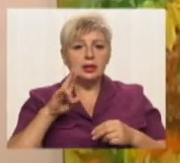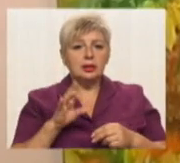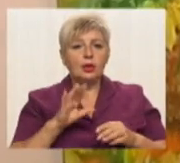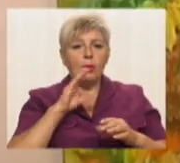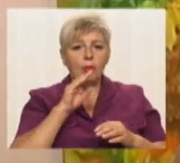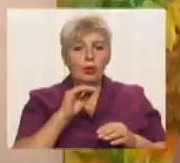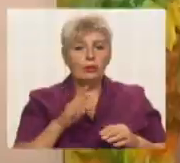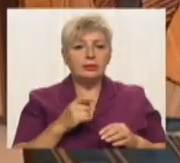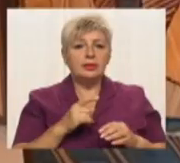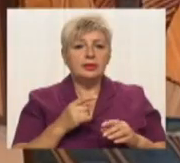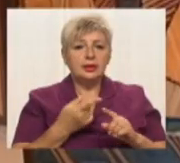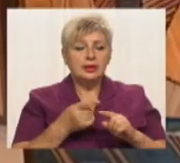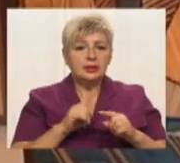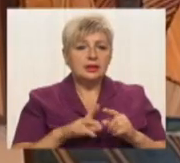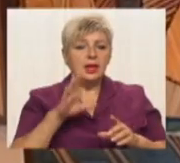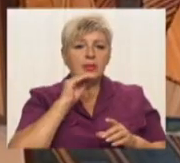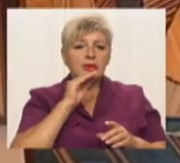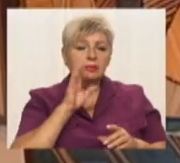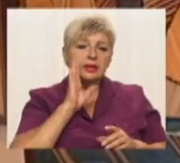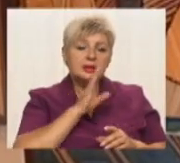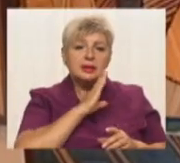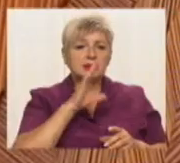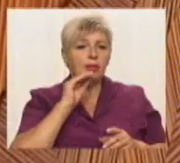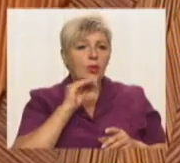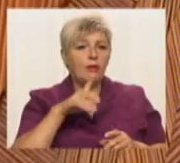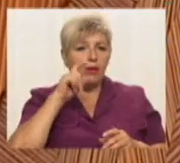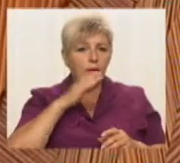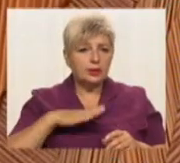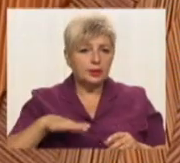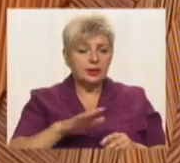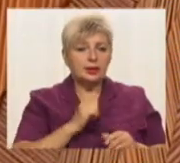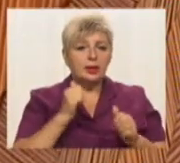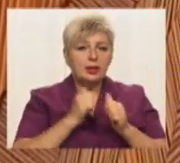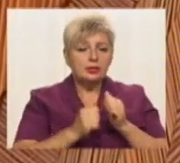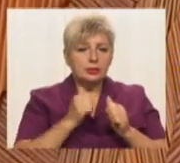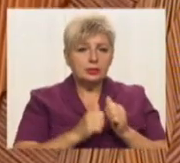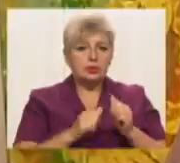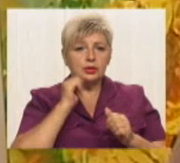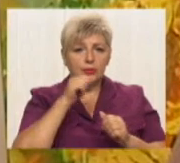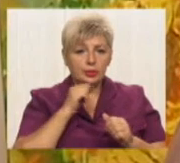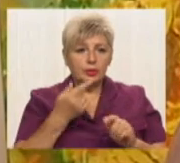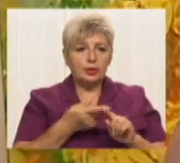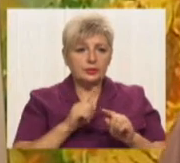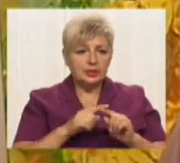Синицею, це молоко, материнська мова України. З кожним роком поглиблюється і проявляється в моїх роботах.